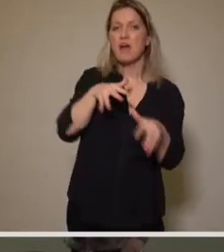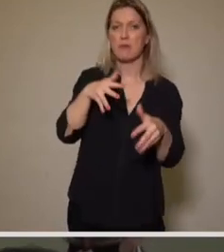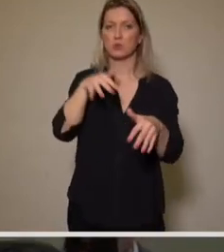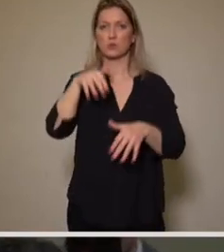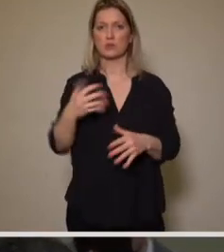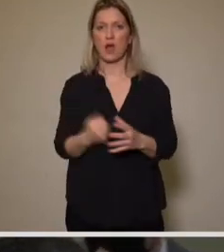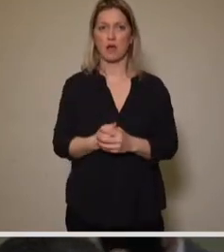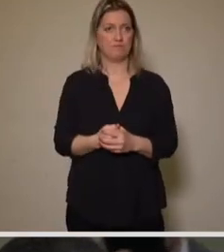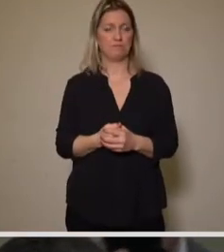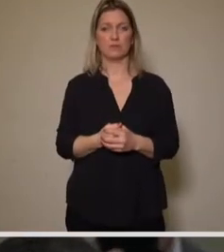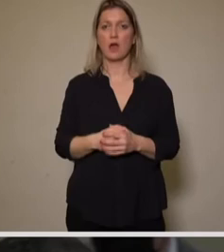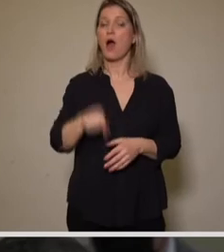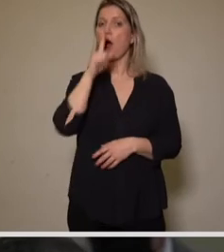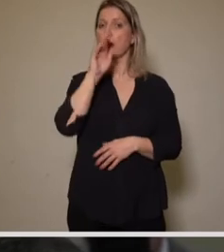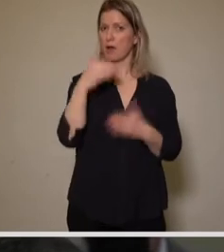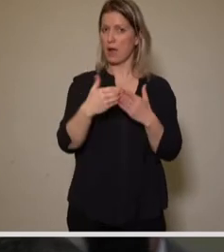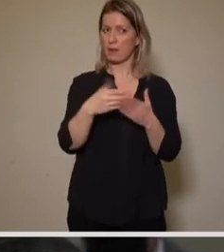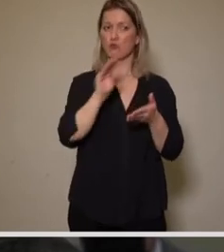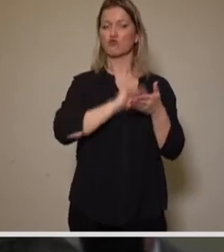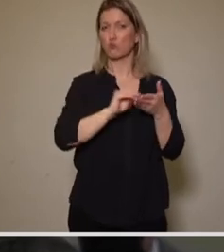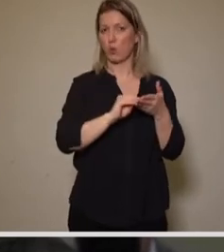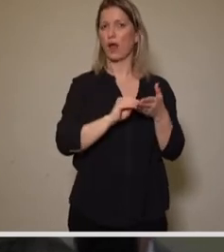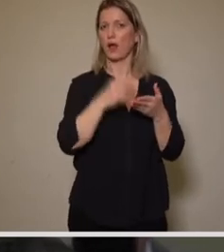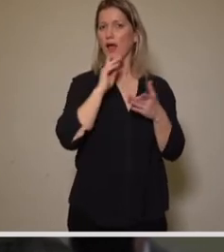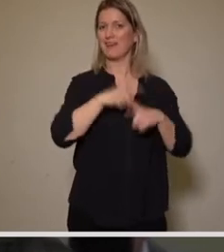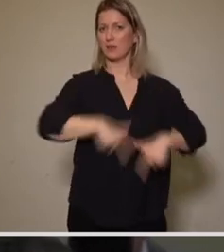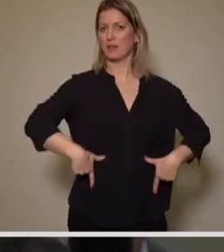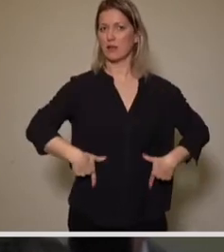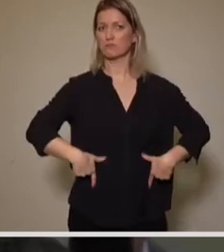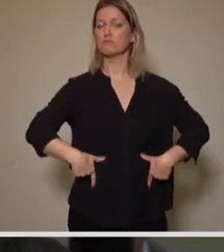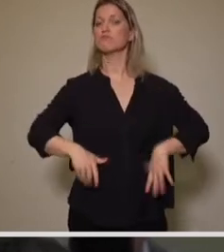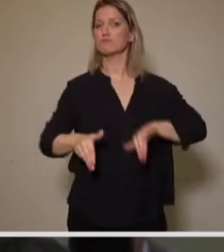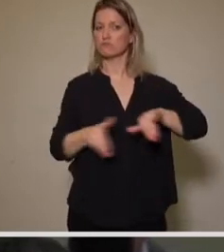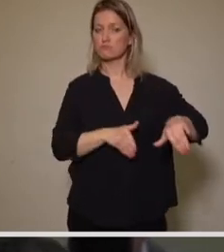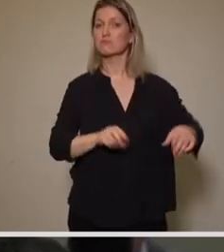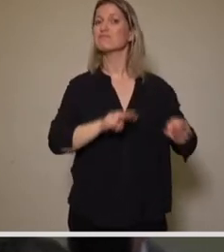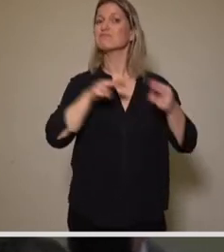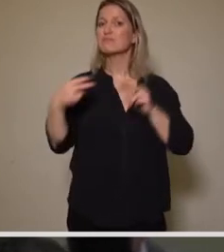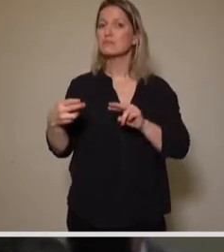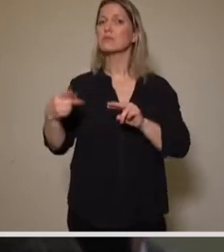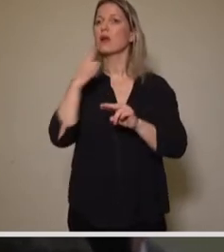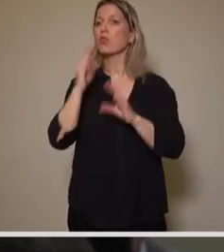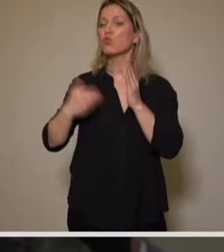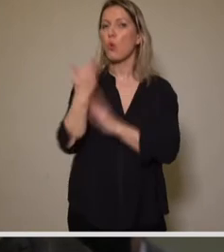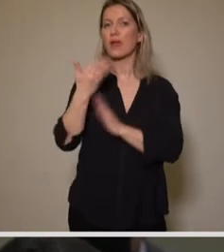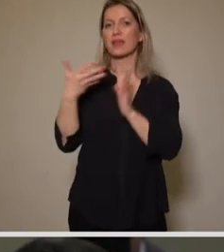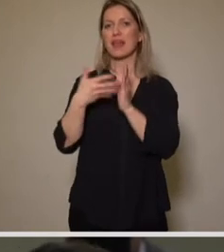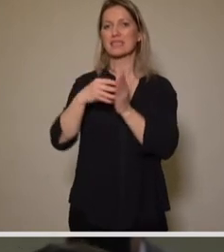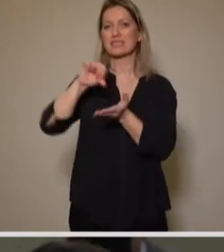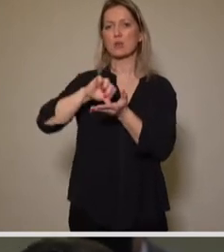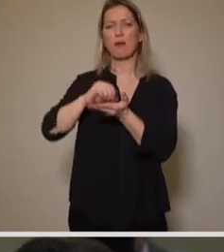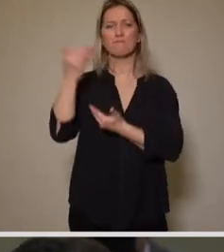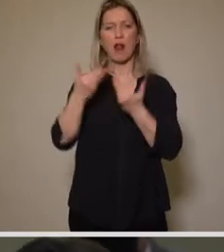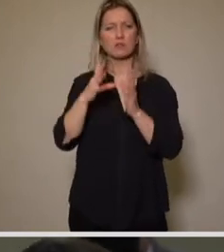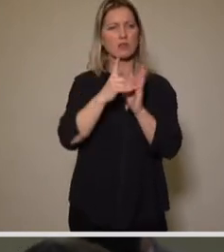werden denn bei Tests außerhalb von Schulen und Kindertagesstätten, beispielsweise jetzt auch in der Vielzahl der neuen Testzentren aufgenommen,